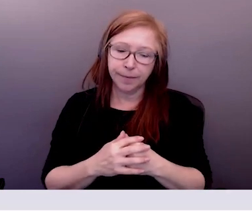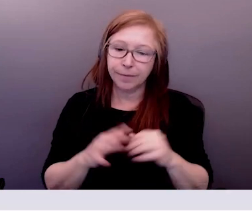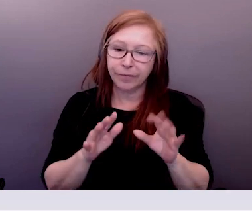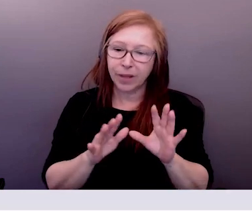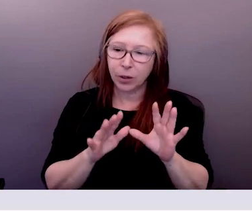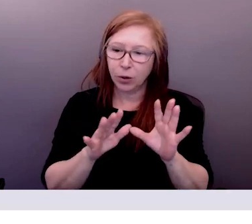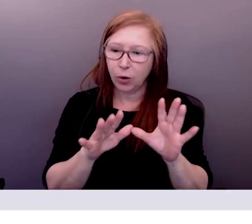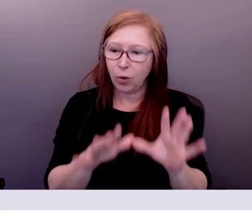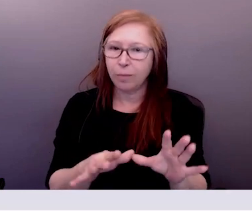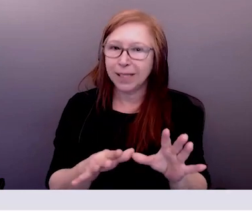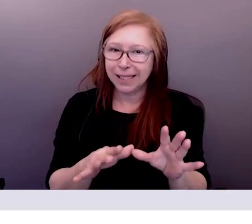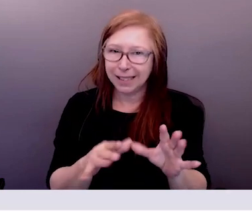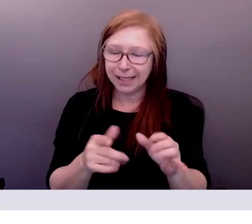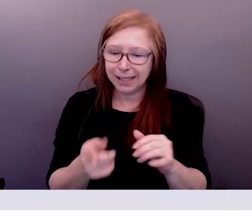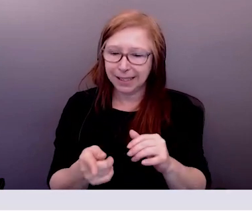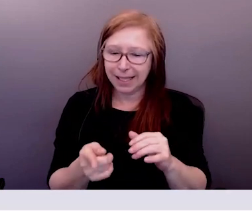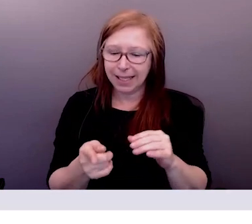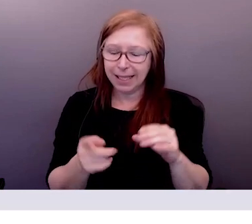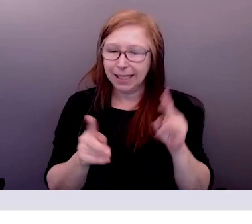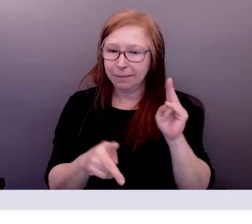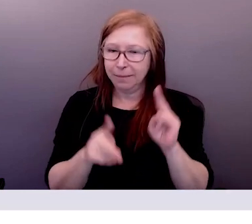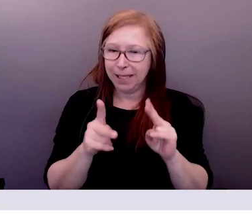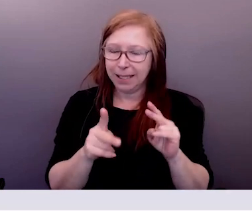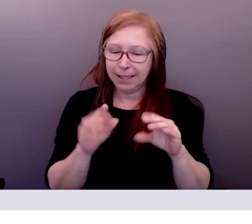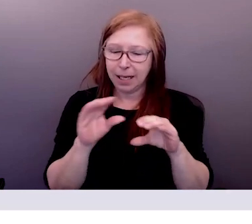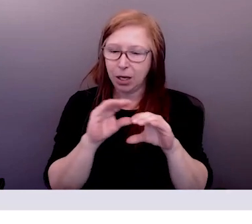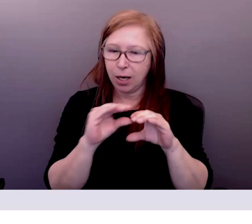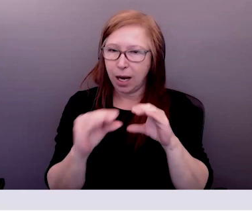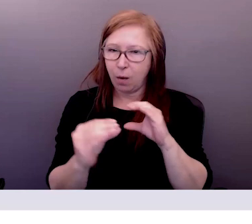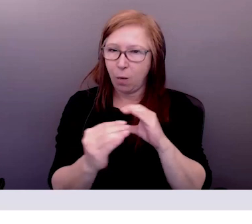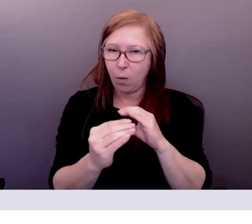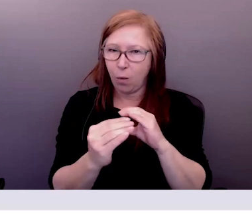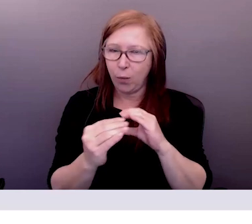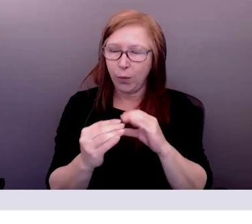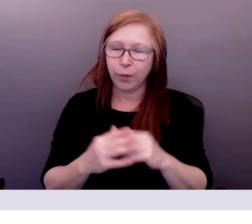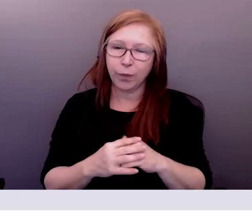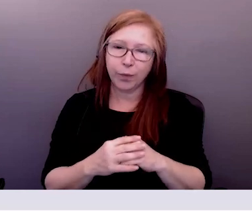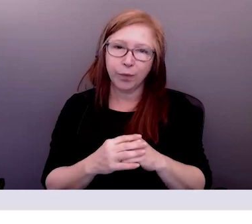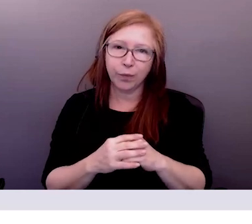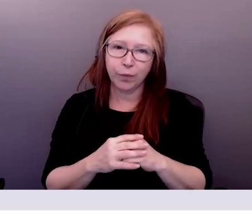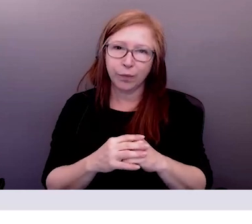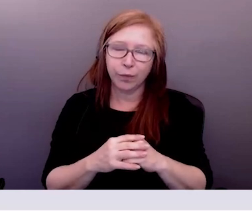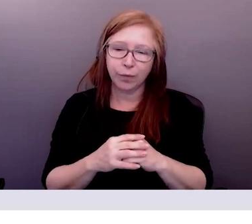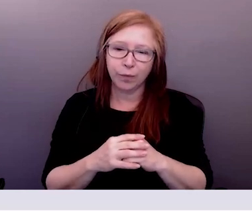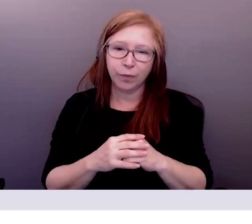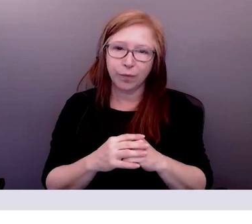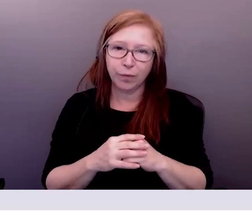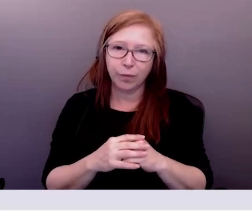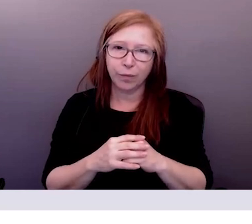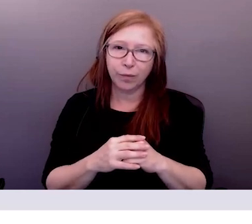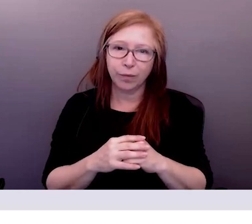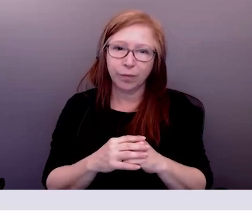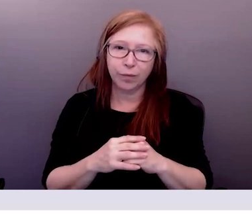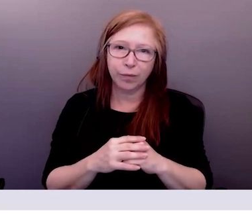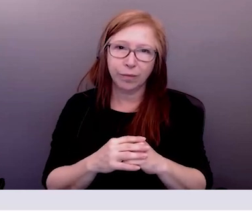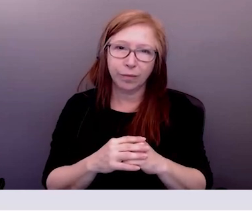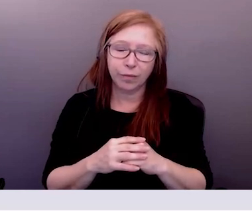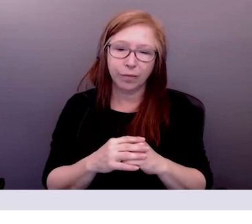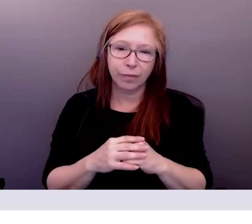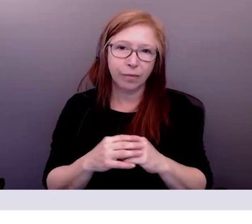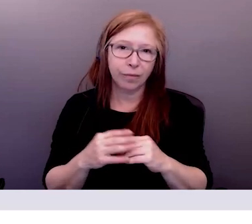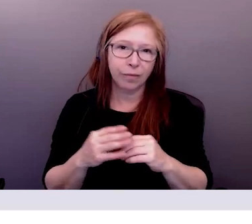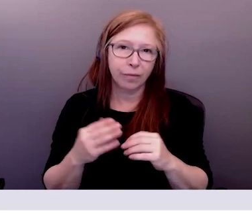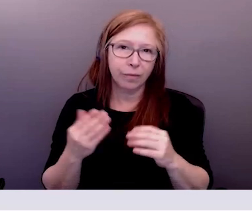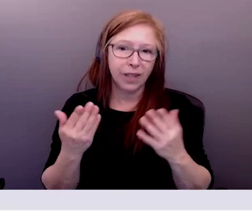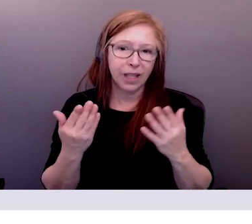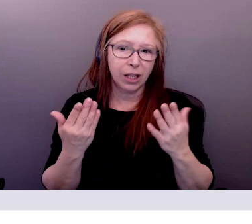médailles c'est d'aider les autres sur l'autre côté de la médaille tandis que moi je ne sais même pas que nous avons